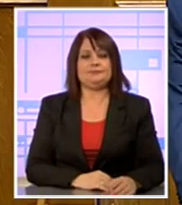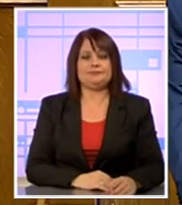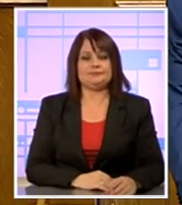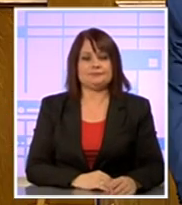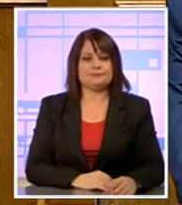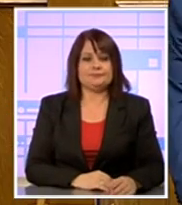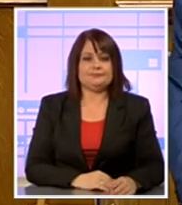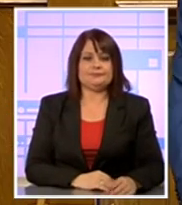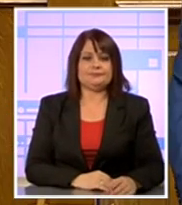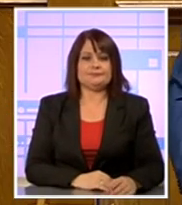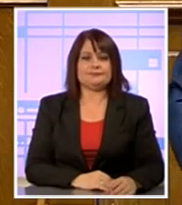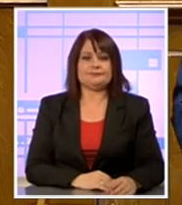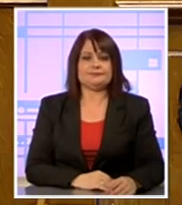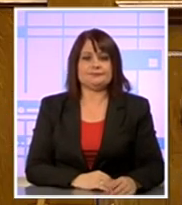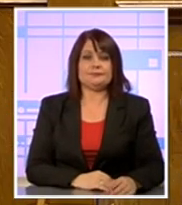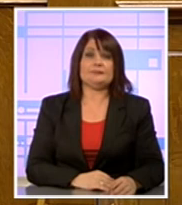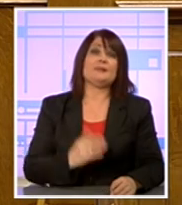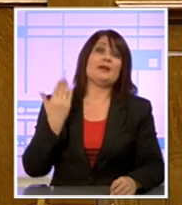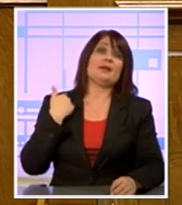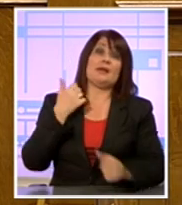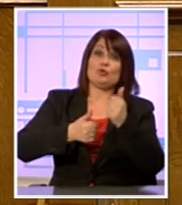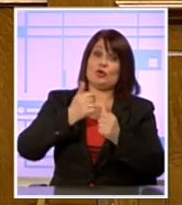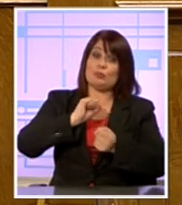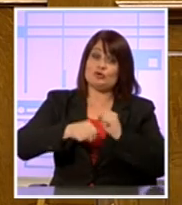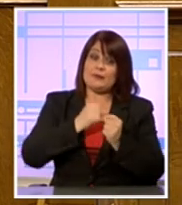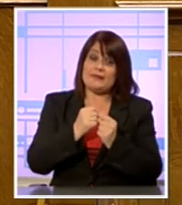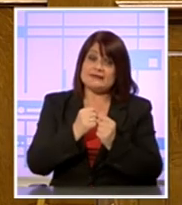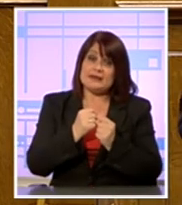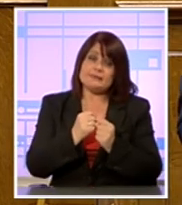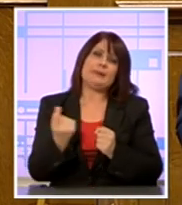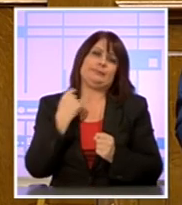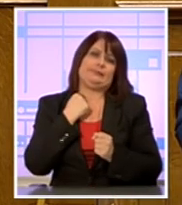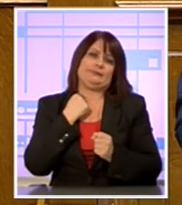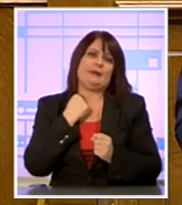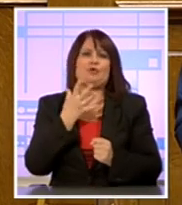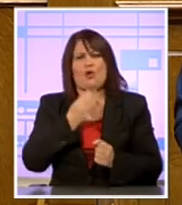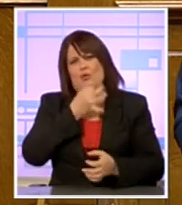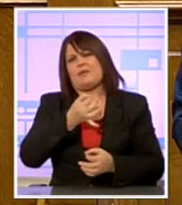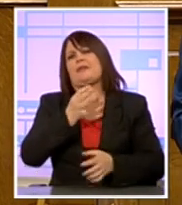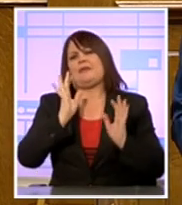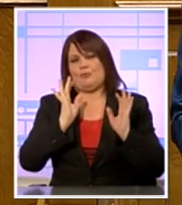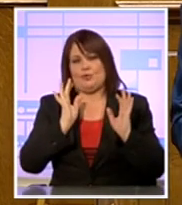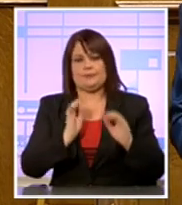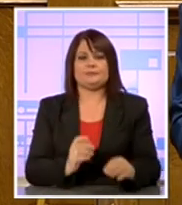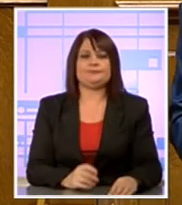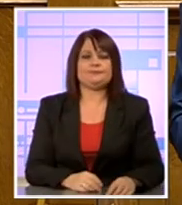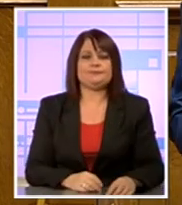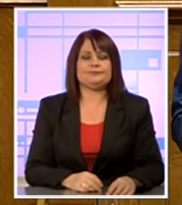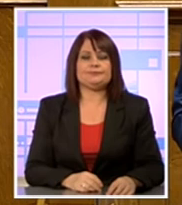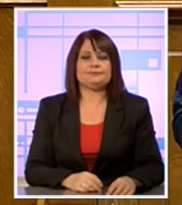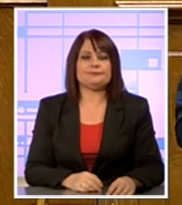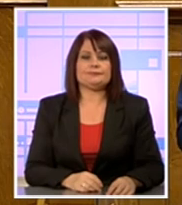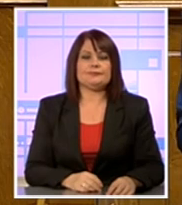Η τότε προσπάθεια δεν αποδόθηκε. Δεν θα μπω στην φιλολογία του γιατί. Όμως έφτασε η ώρα να κάνουμε